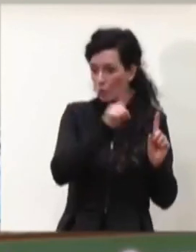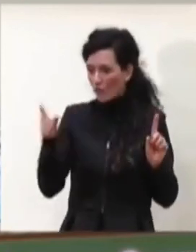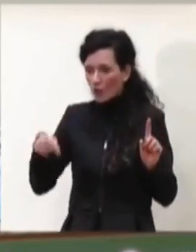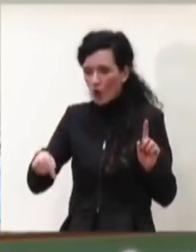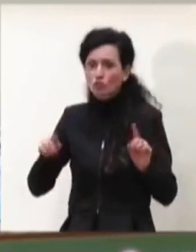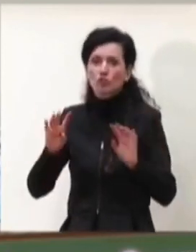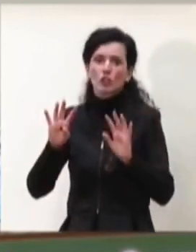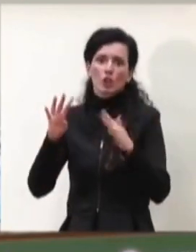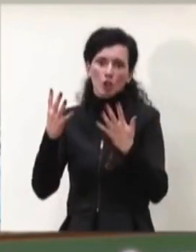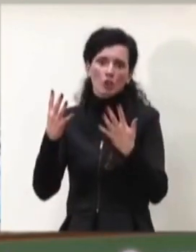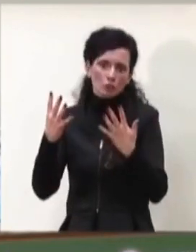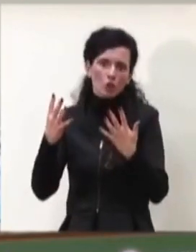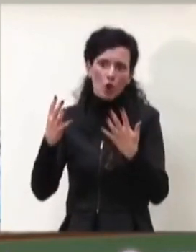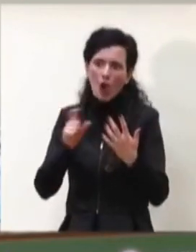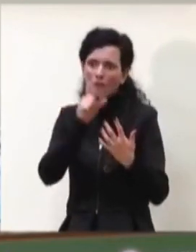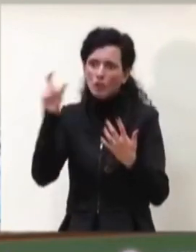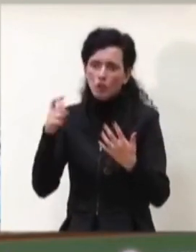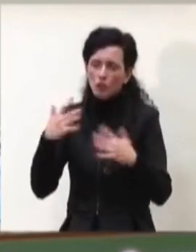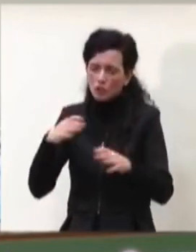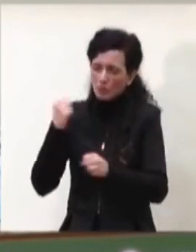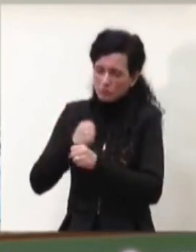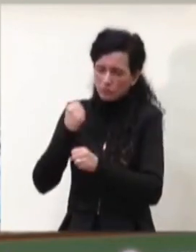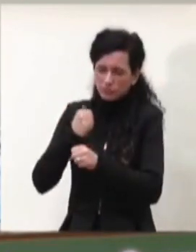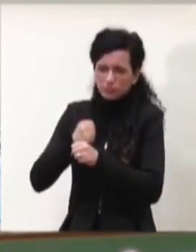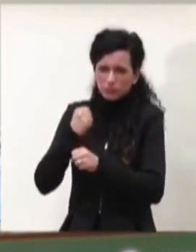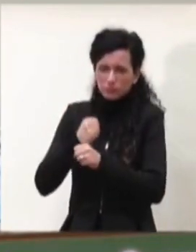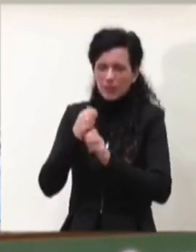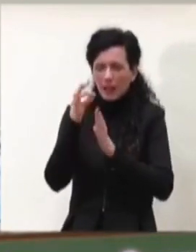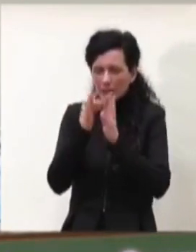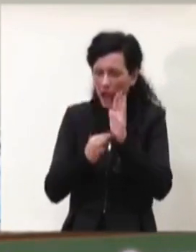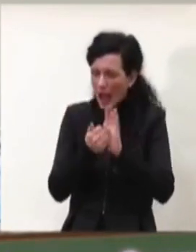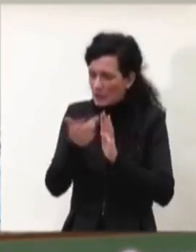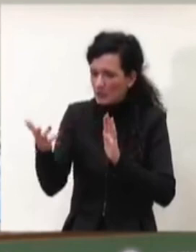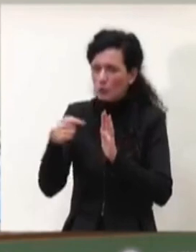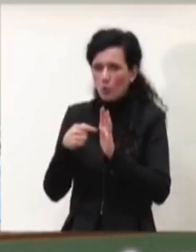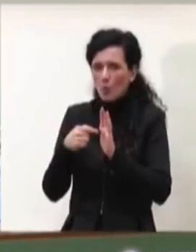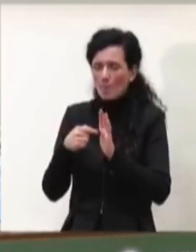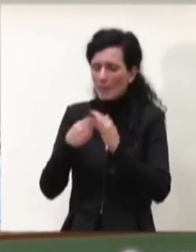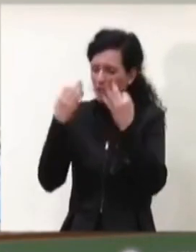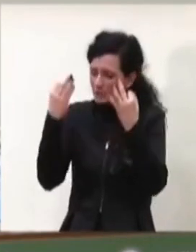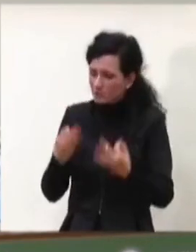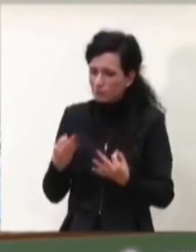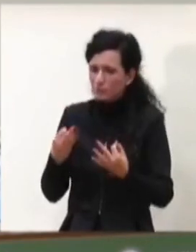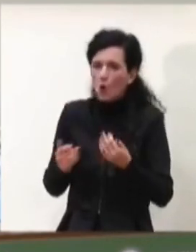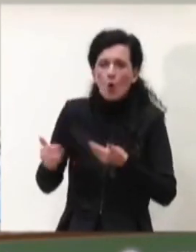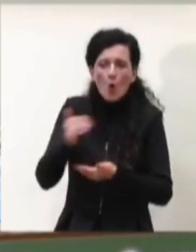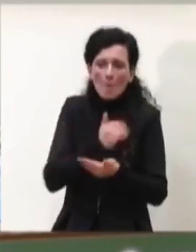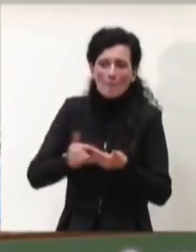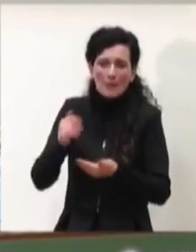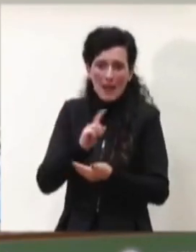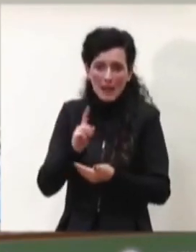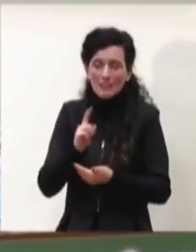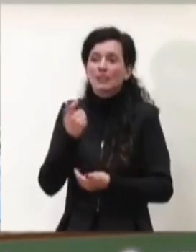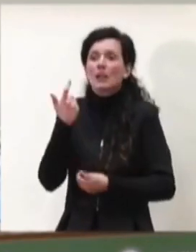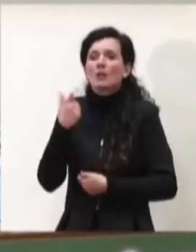dati non abbiamo ancora e essere e mi ripeto ai vertici di quelli che